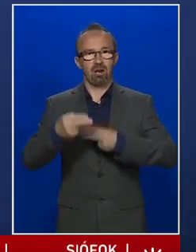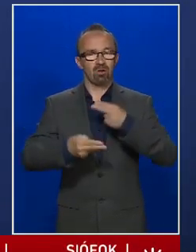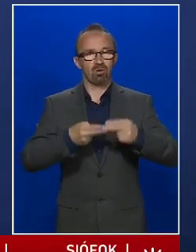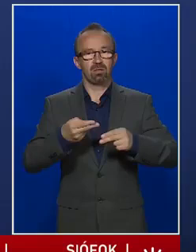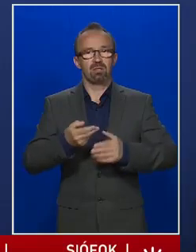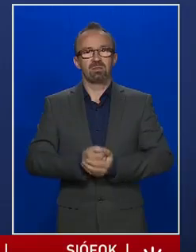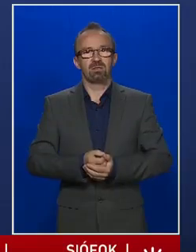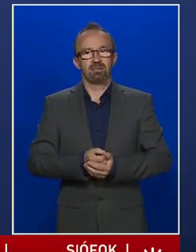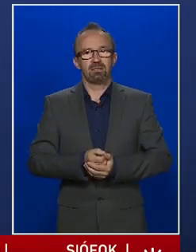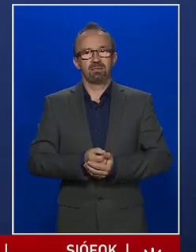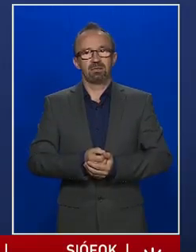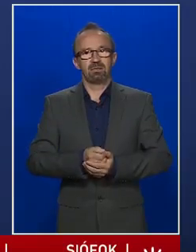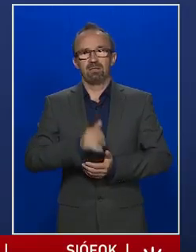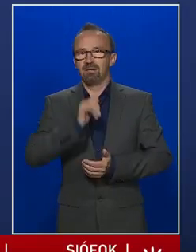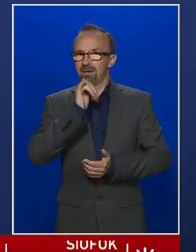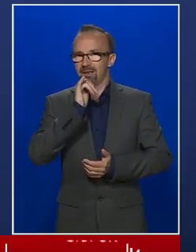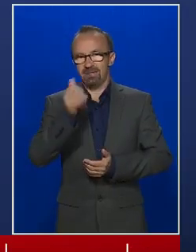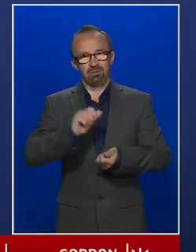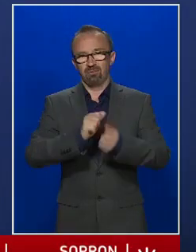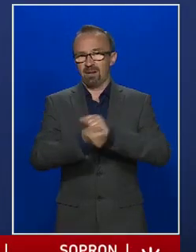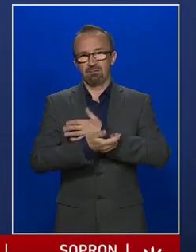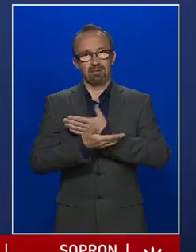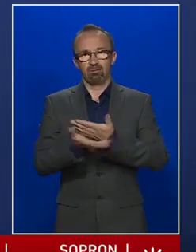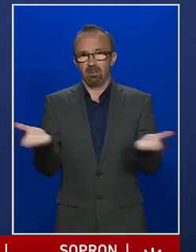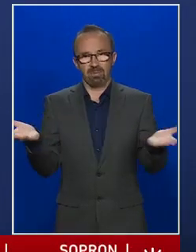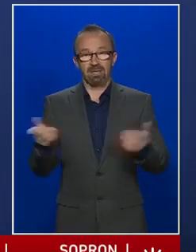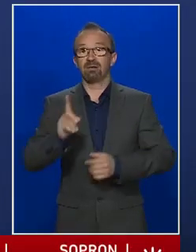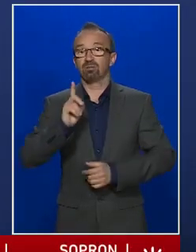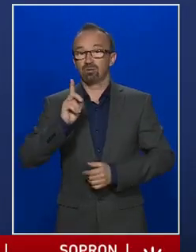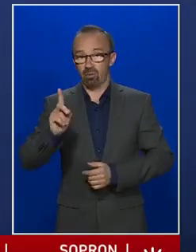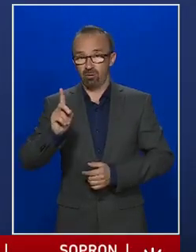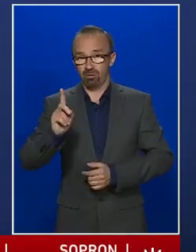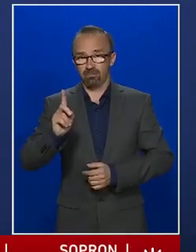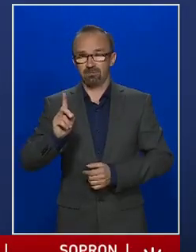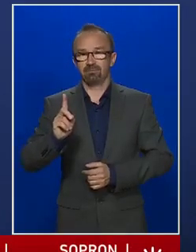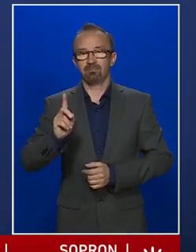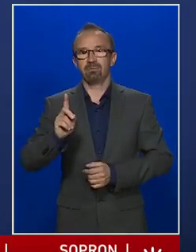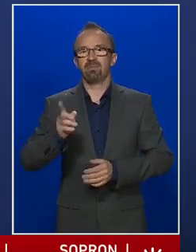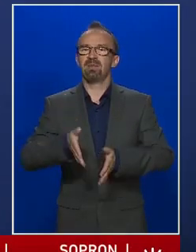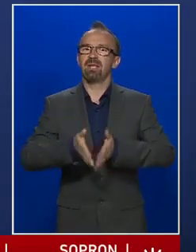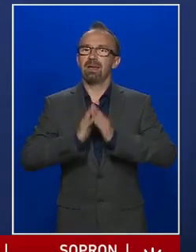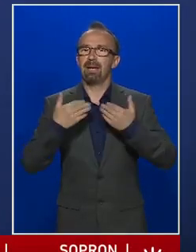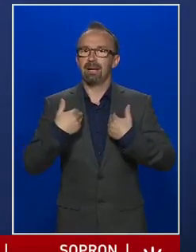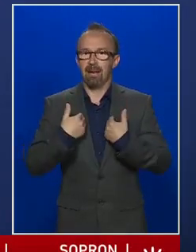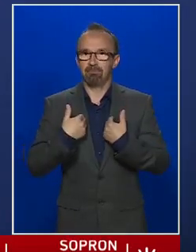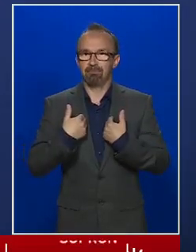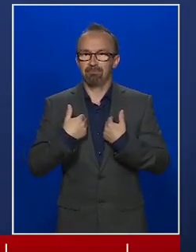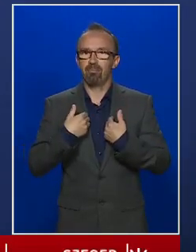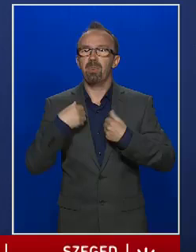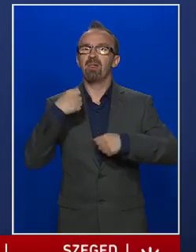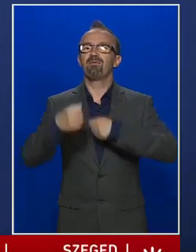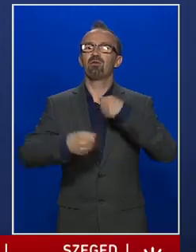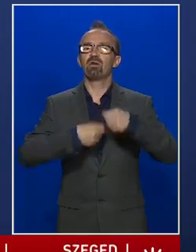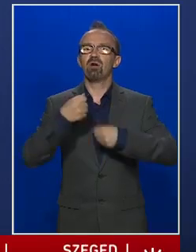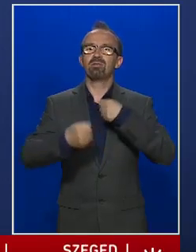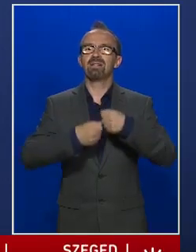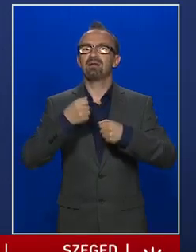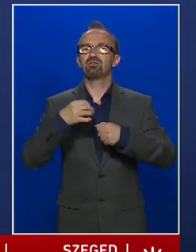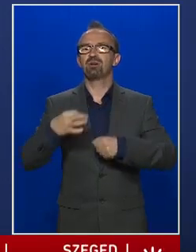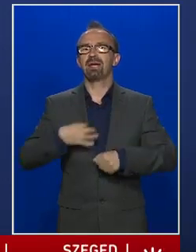tekintetében nincsen változás, sőt, kifejezetten kérem a foglalkozás